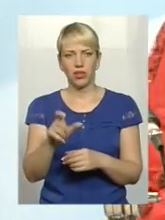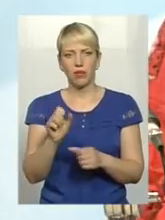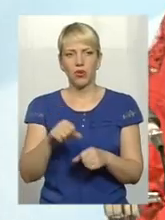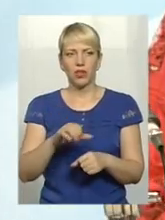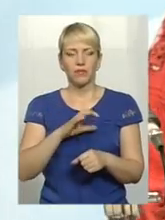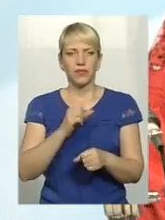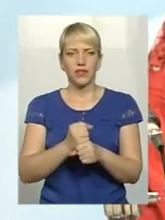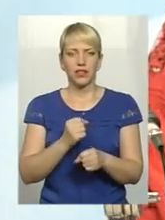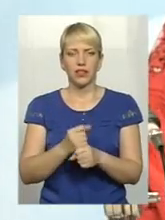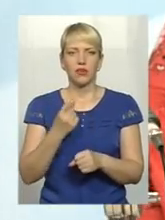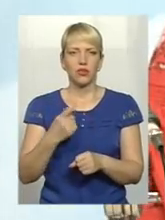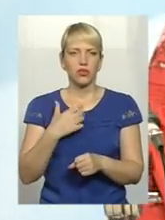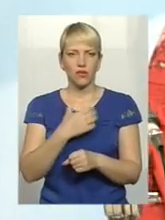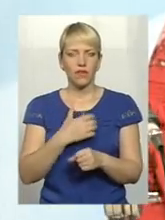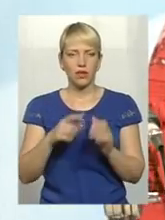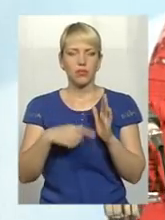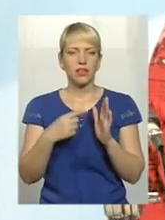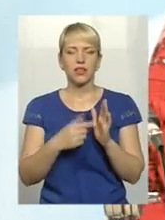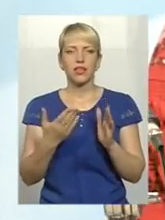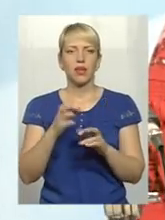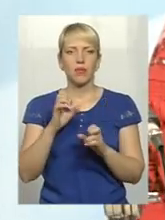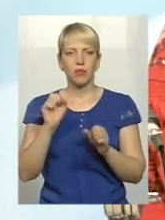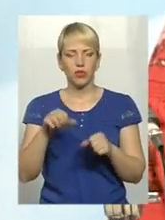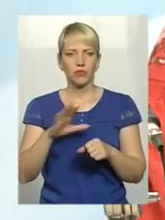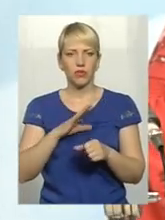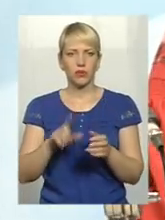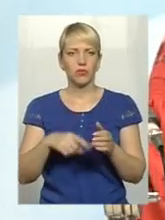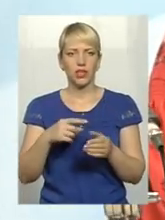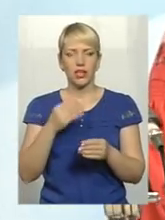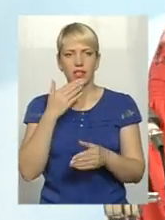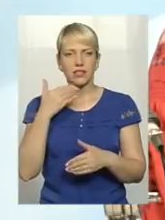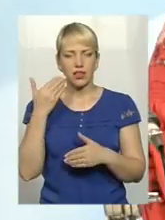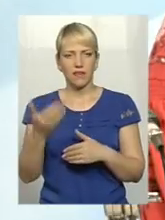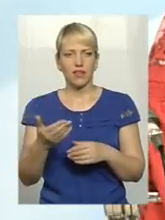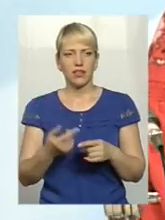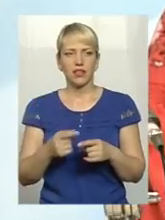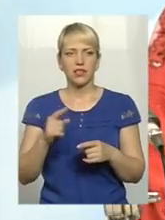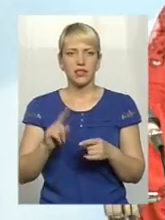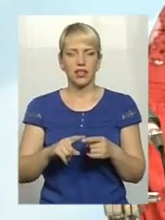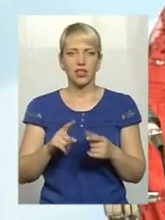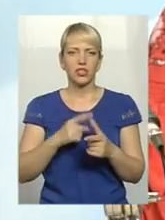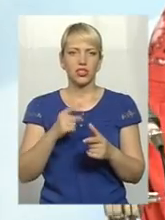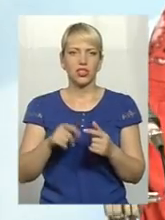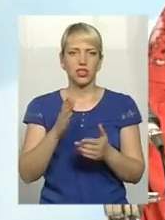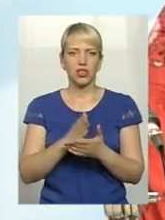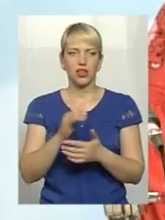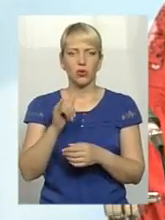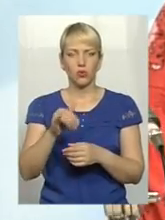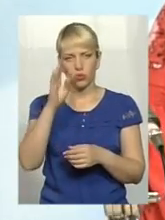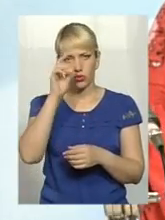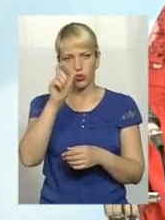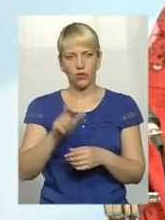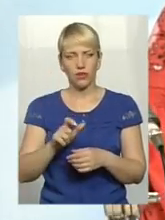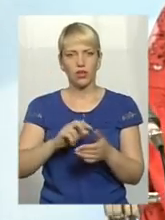Основне питання, яке би можна було задати, і яке би мали задавати взагалі і всім інші, це чи є у чоловіка